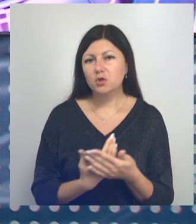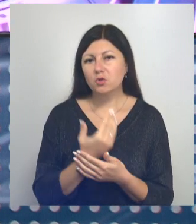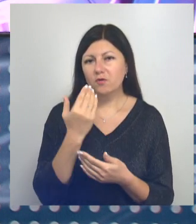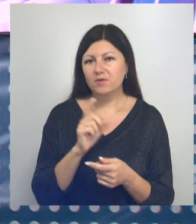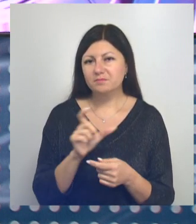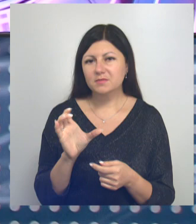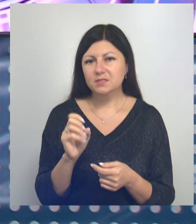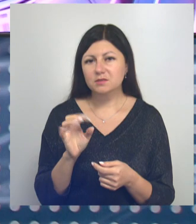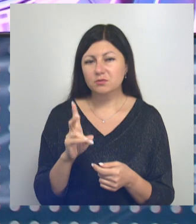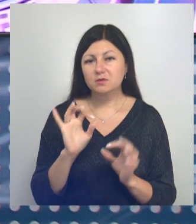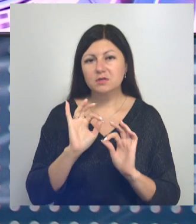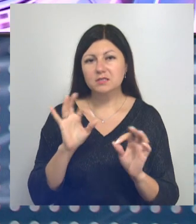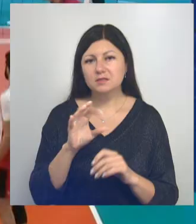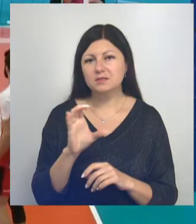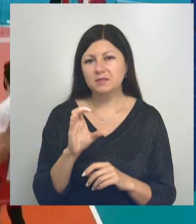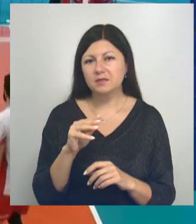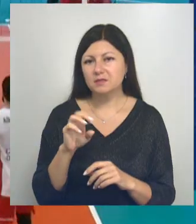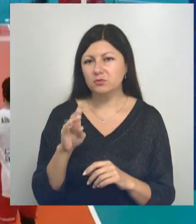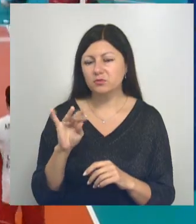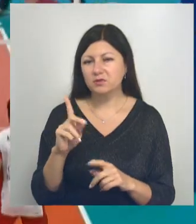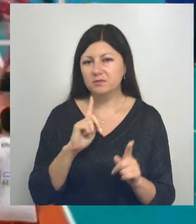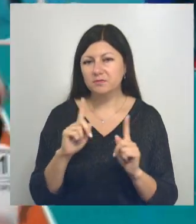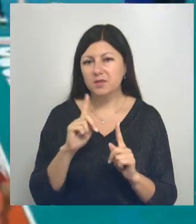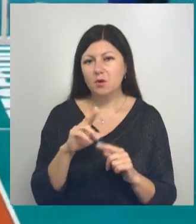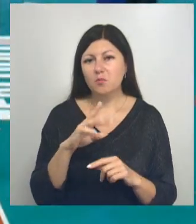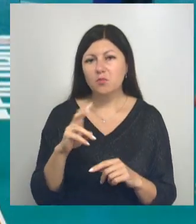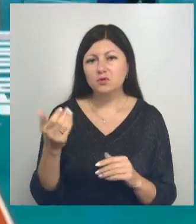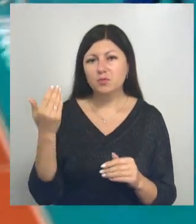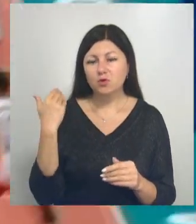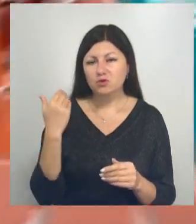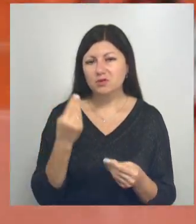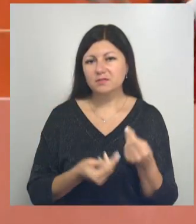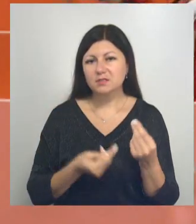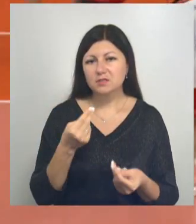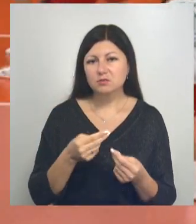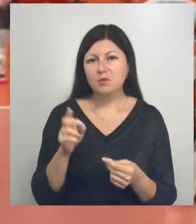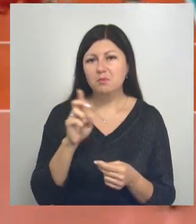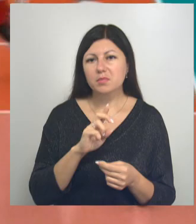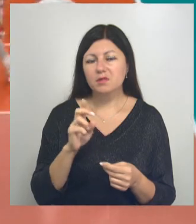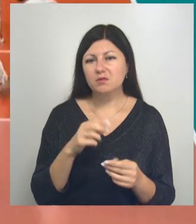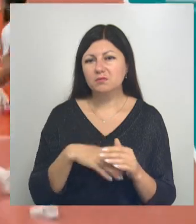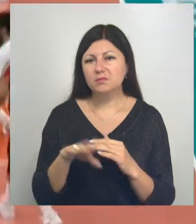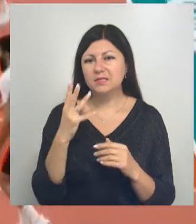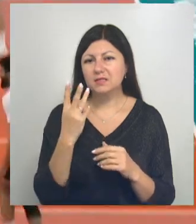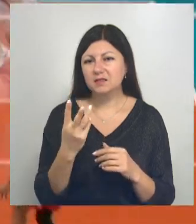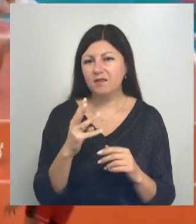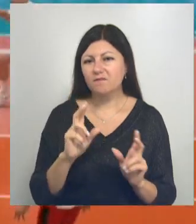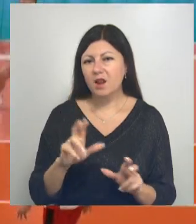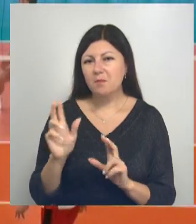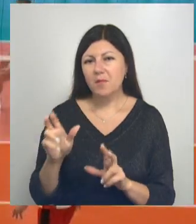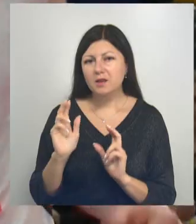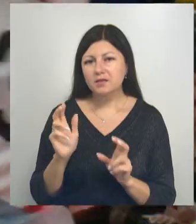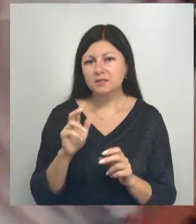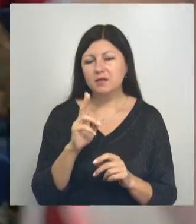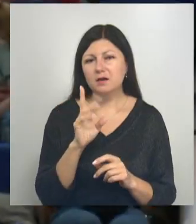на пресс-конференции рассказал Сергей Тетюхин. После прошлого сезона Белогория покинули три волейболиста. Связующий